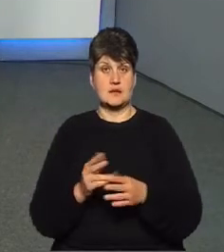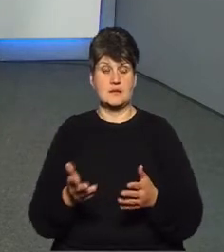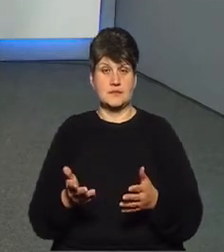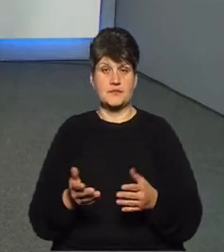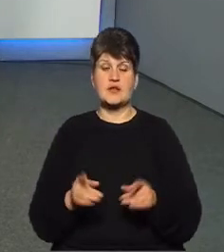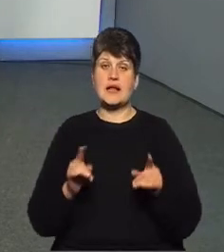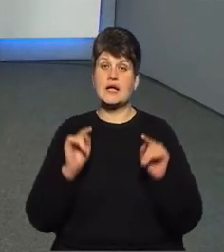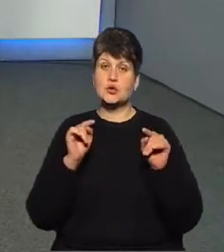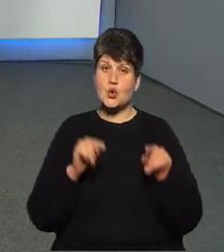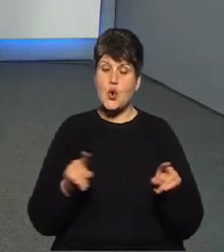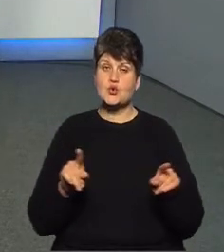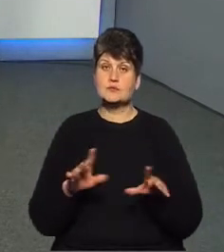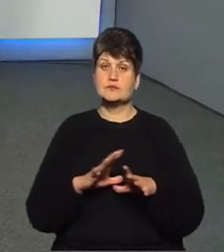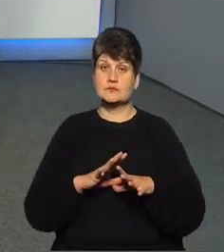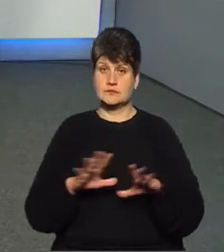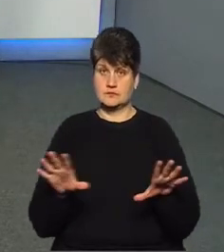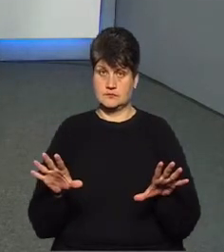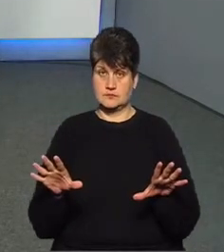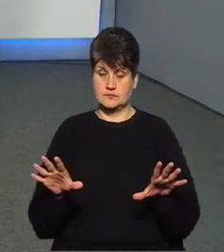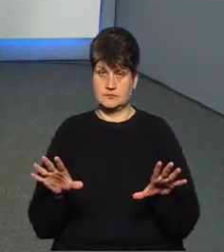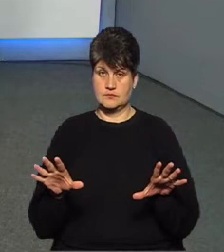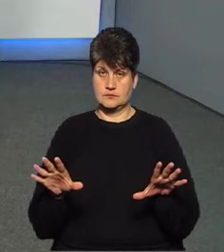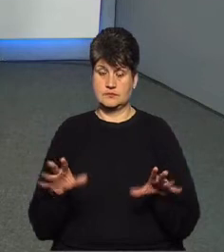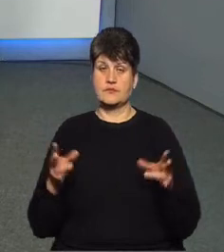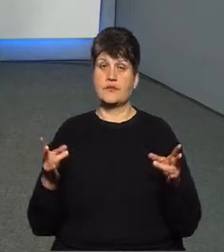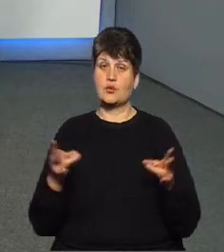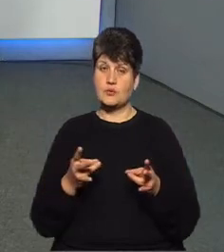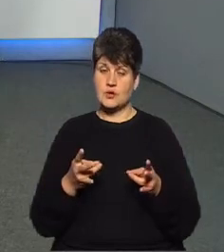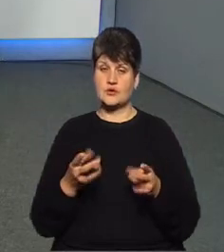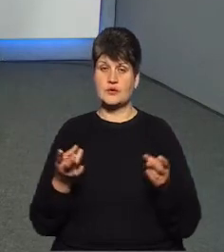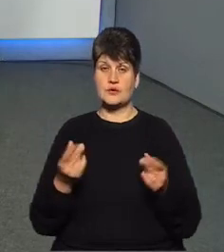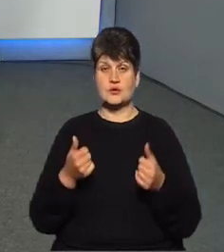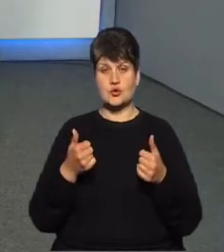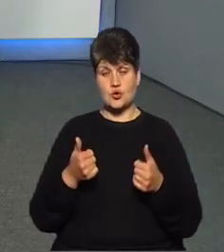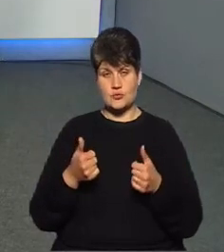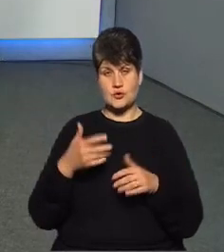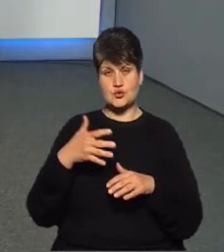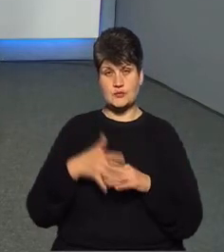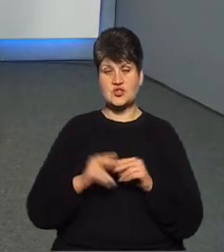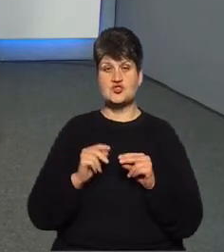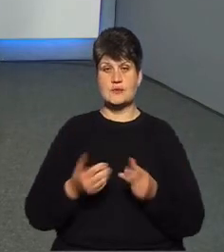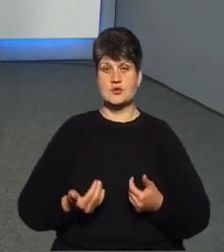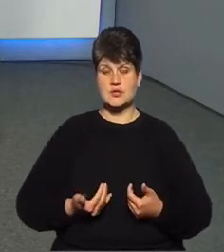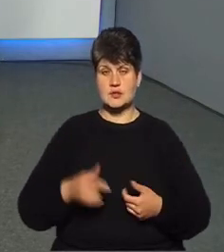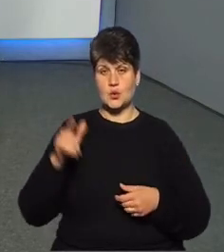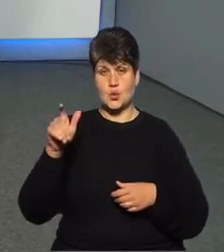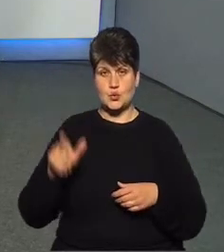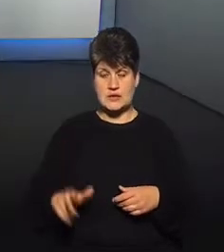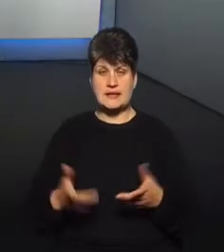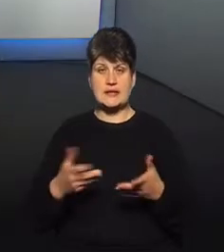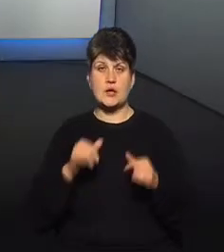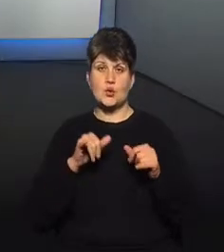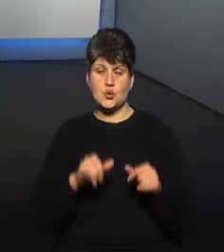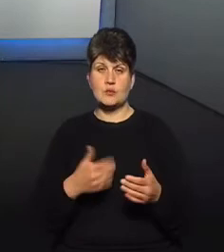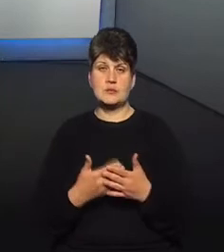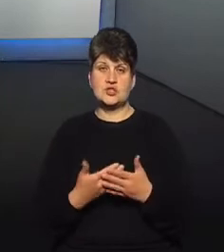необхідно дуже добре вивчити, чим жив цей пацієнт, який в нього був стиль життя, які в